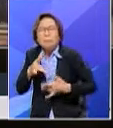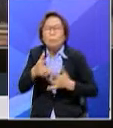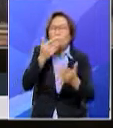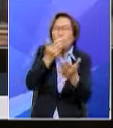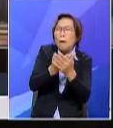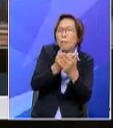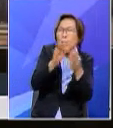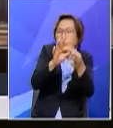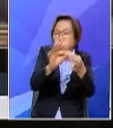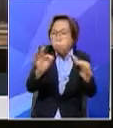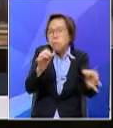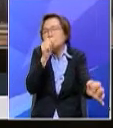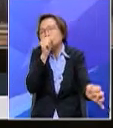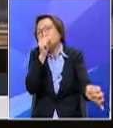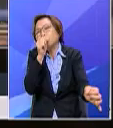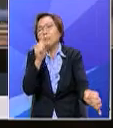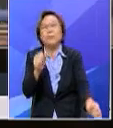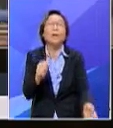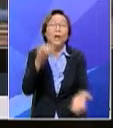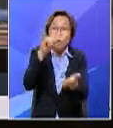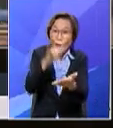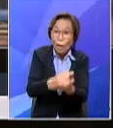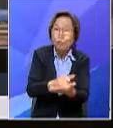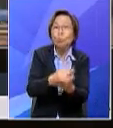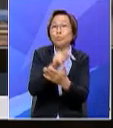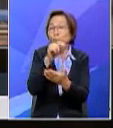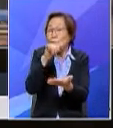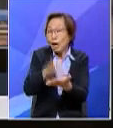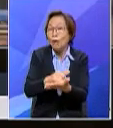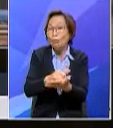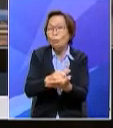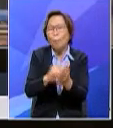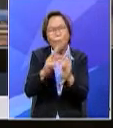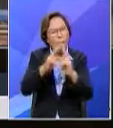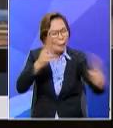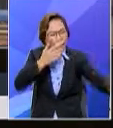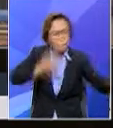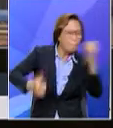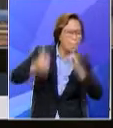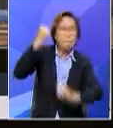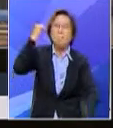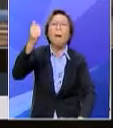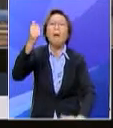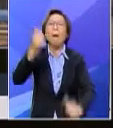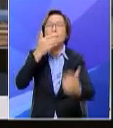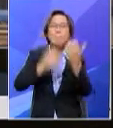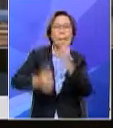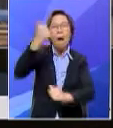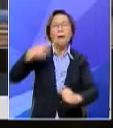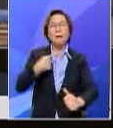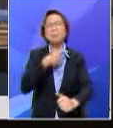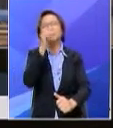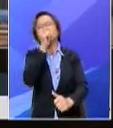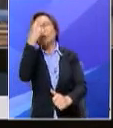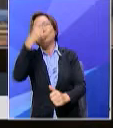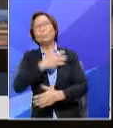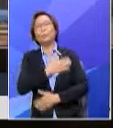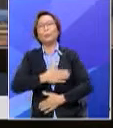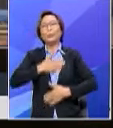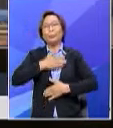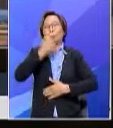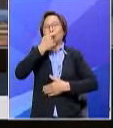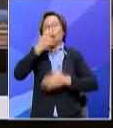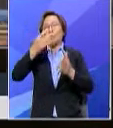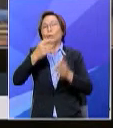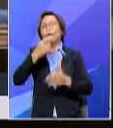-baik lirik itu bagi saya itulah antara paling terbaik sebab kita menyanyi ini bukan sekadar nak menghiburkan